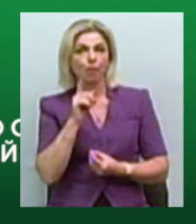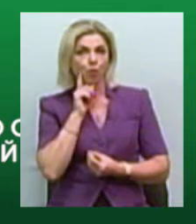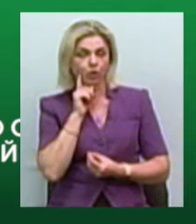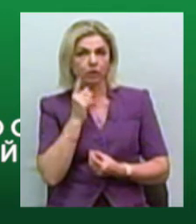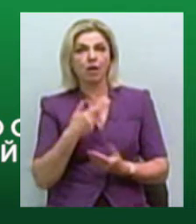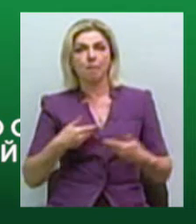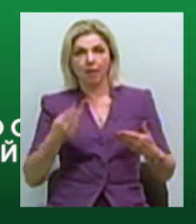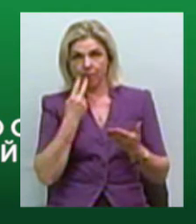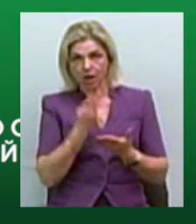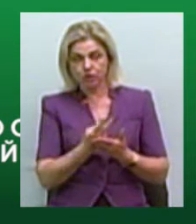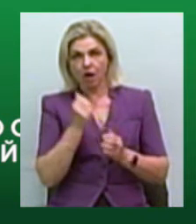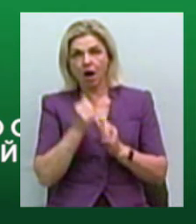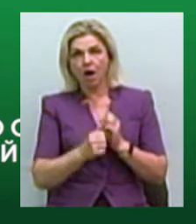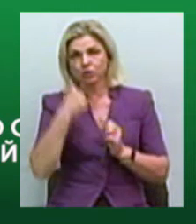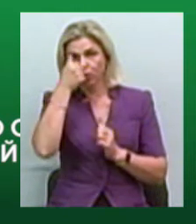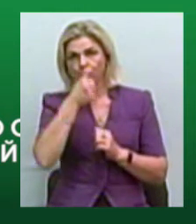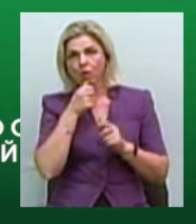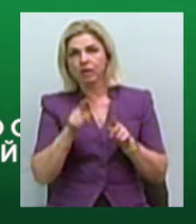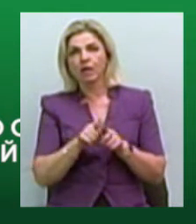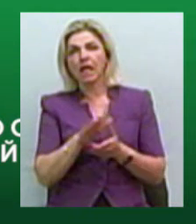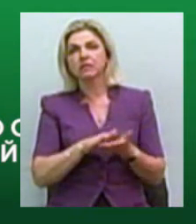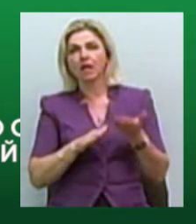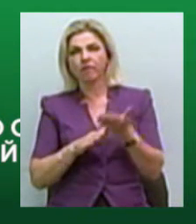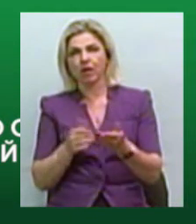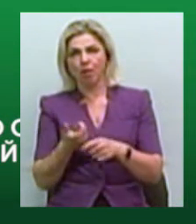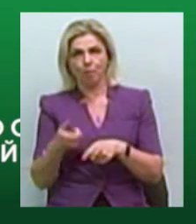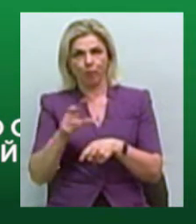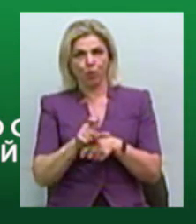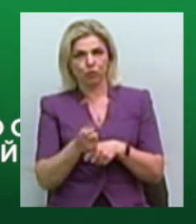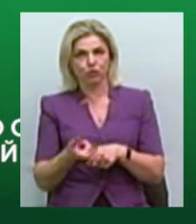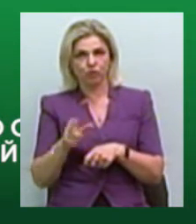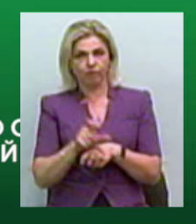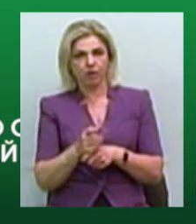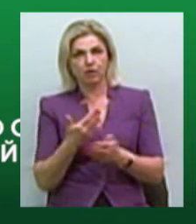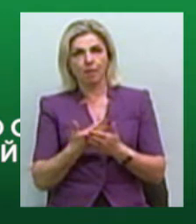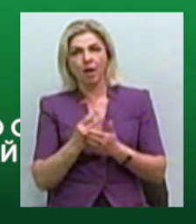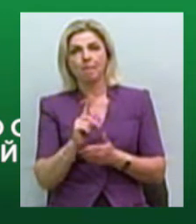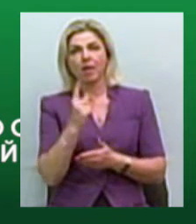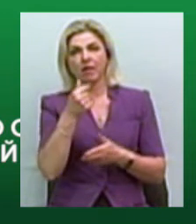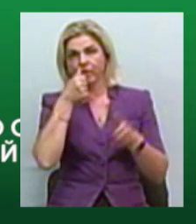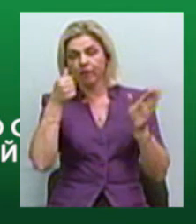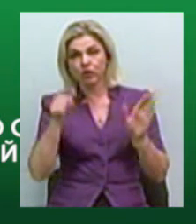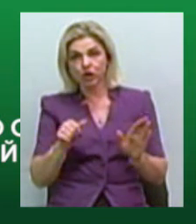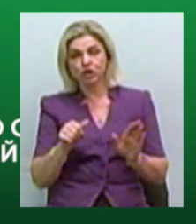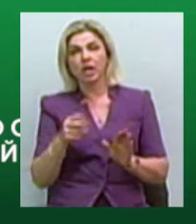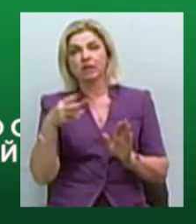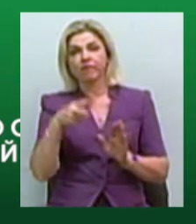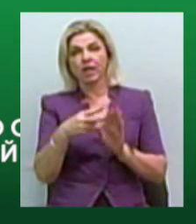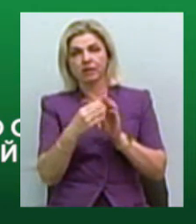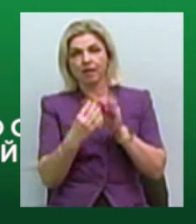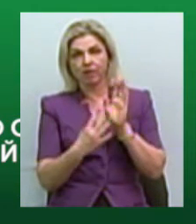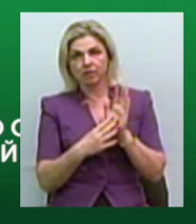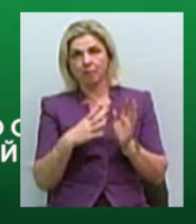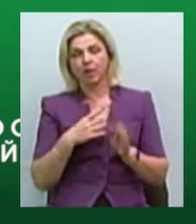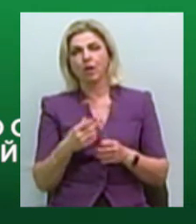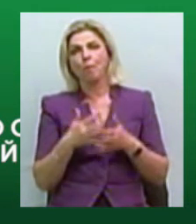ми бачимо, що з кожним роком таких звернень стає все більше. Наприклад, за перше півріччя 2019 року надійшло більше